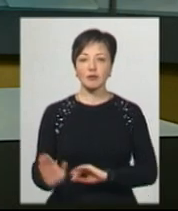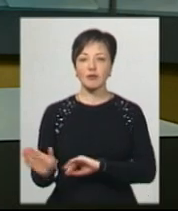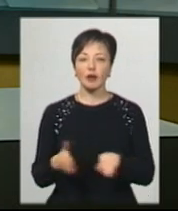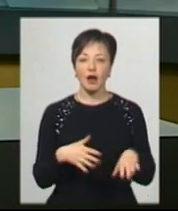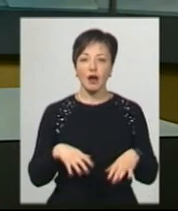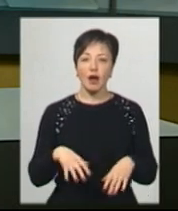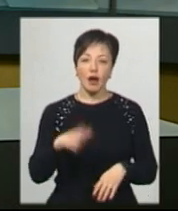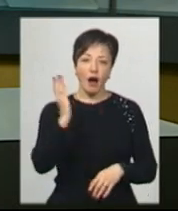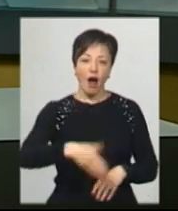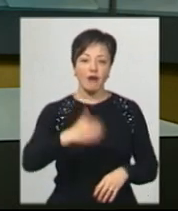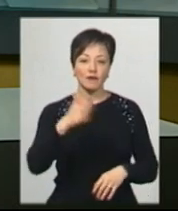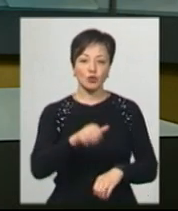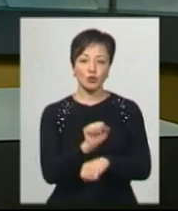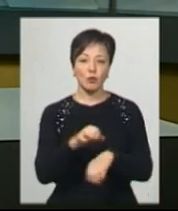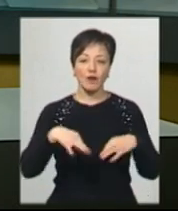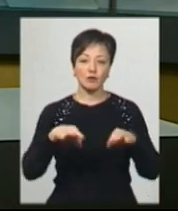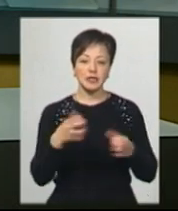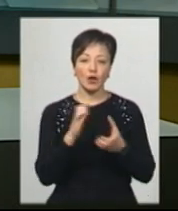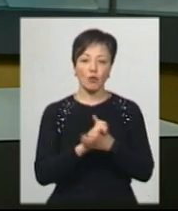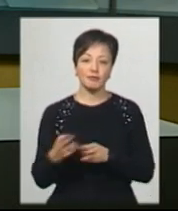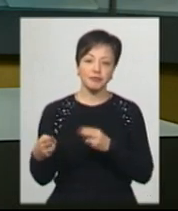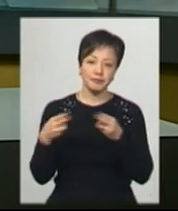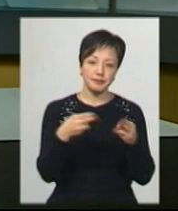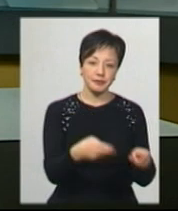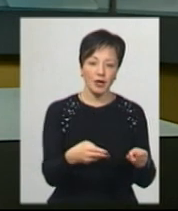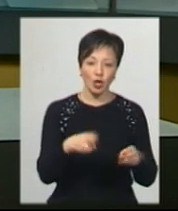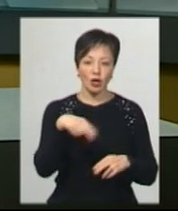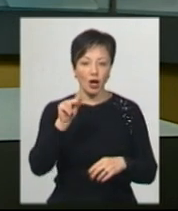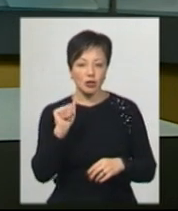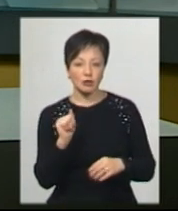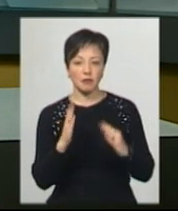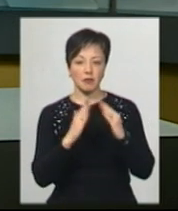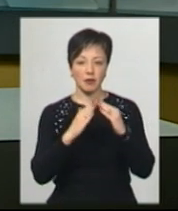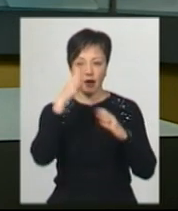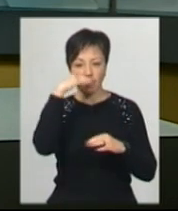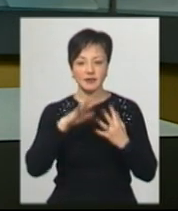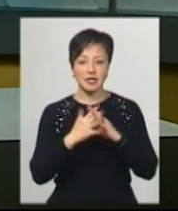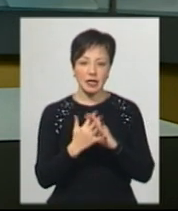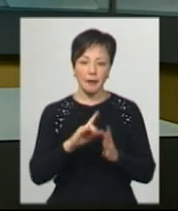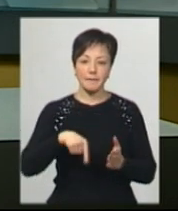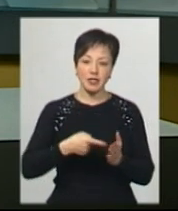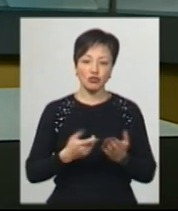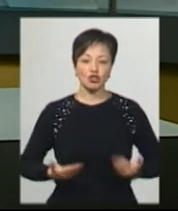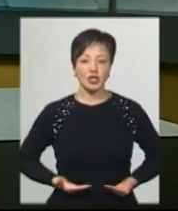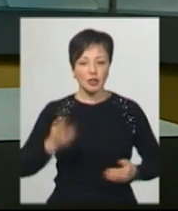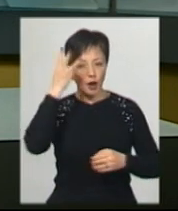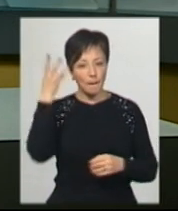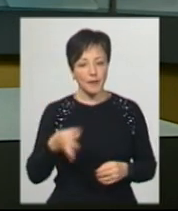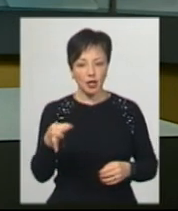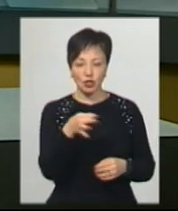Автостопом та автівками знайомих дістаються присадибних ділянок батьківської хати у селі та місті жителі Хмельниччини,